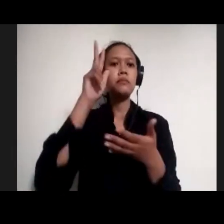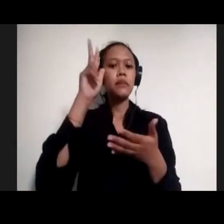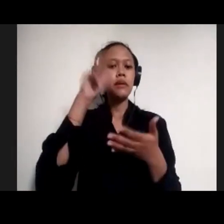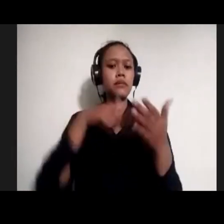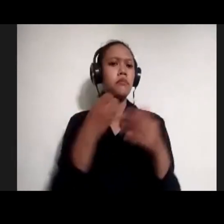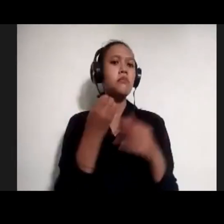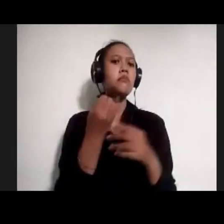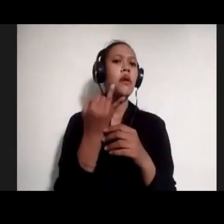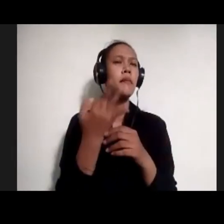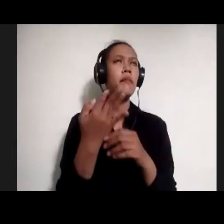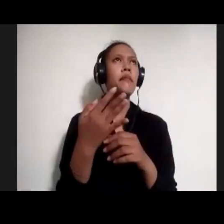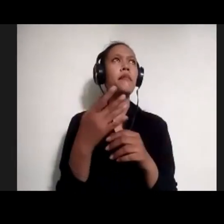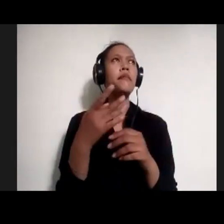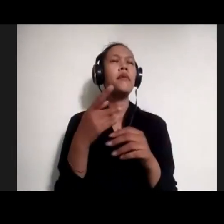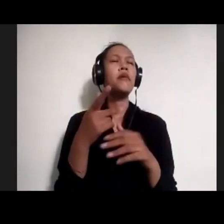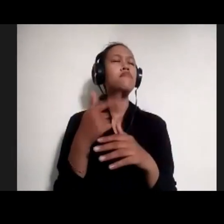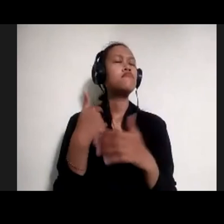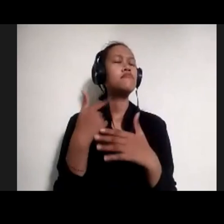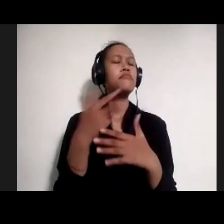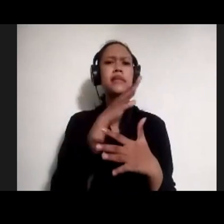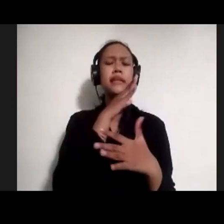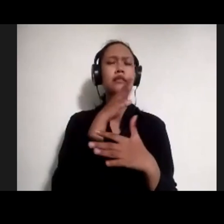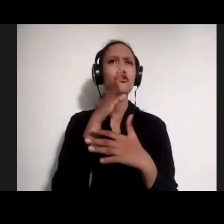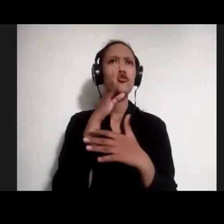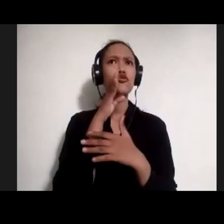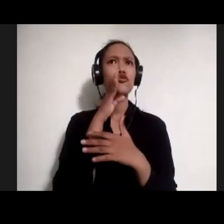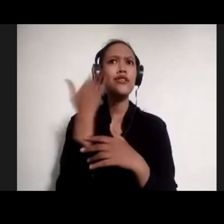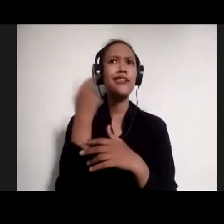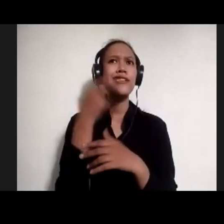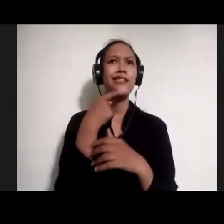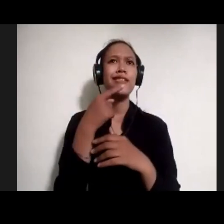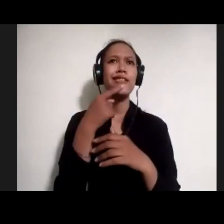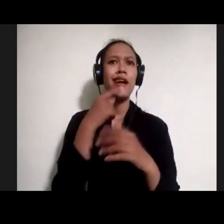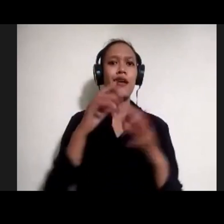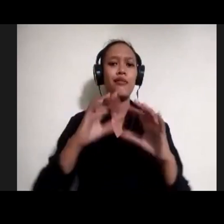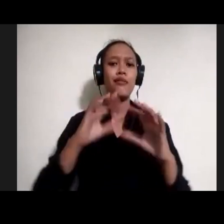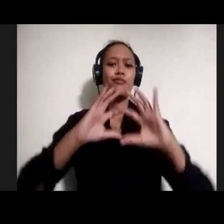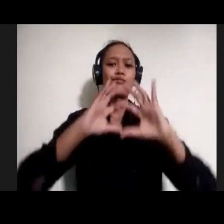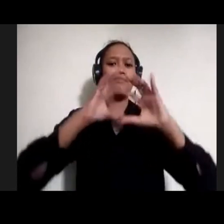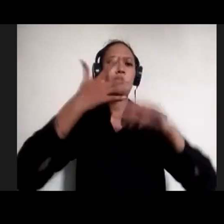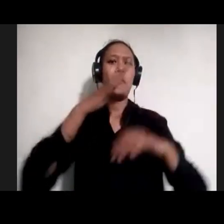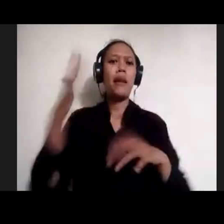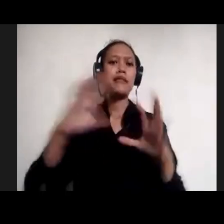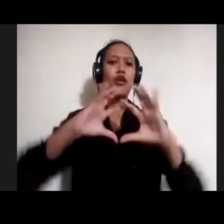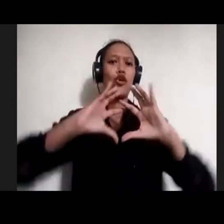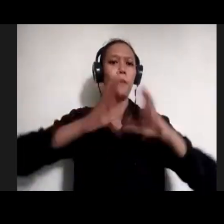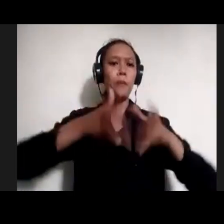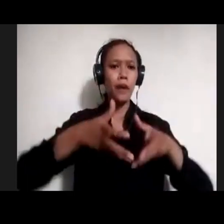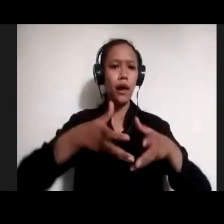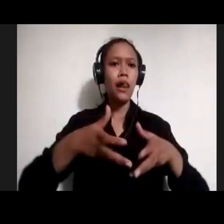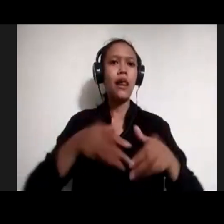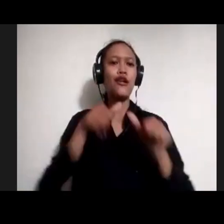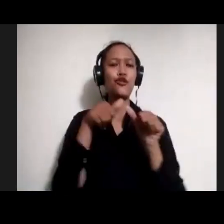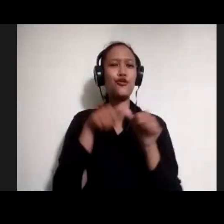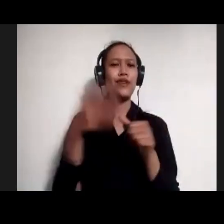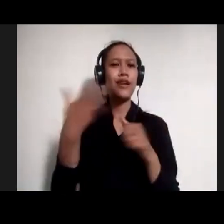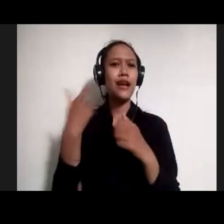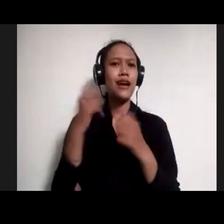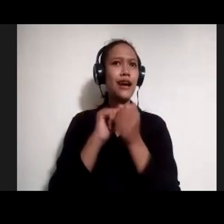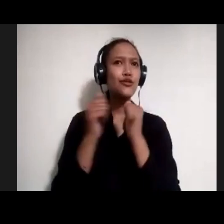isu-isu yang misalnya tadi pemanasan global, kemudian tadi kasus soal